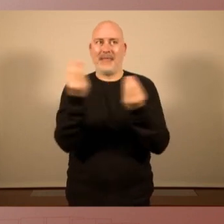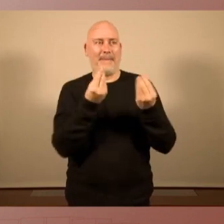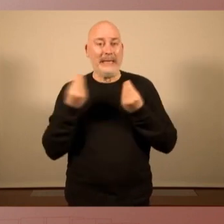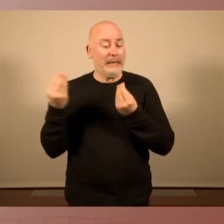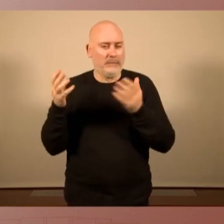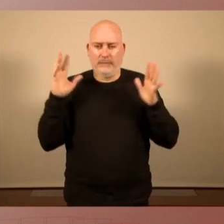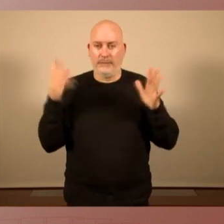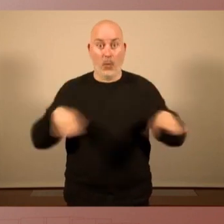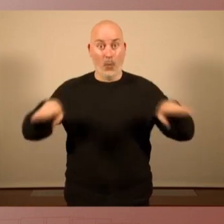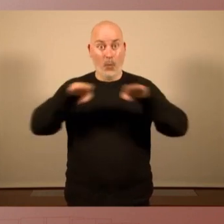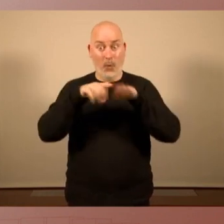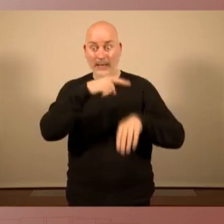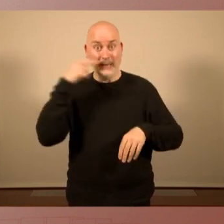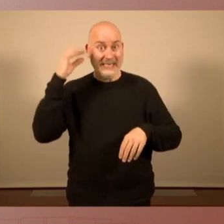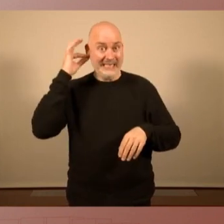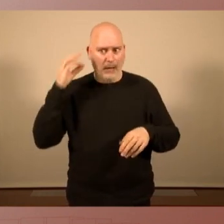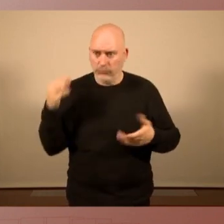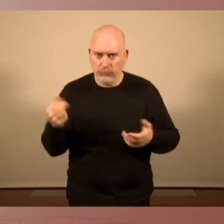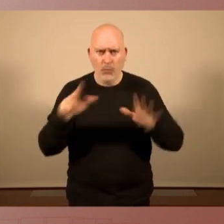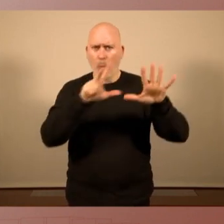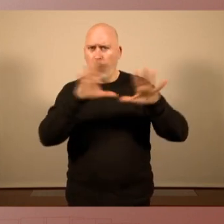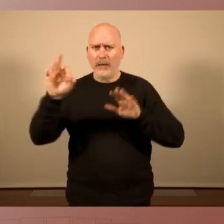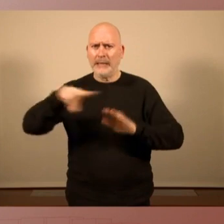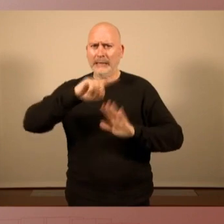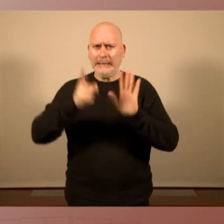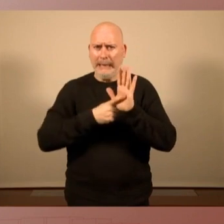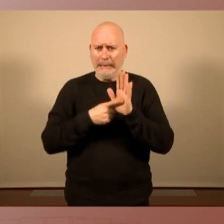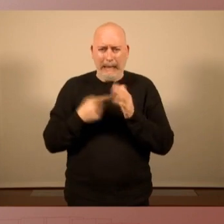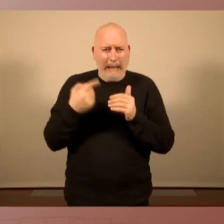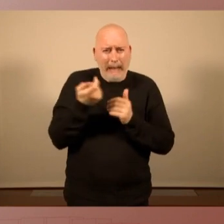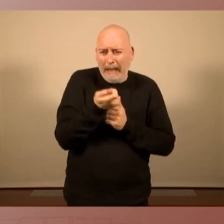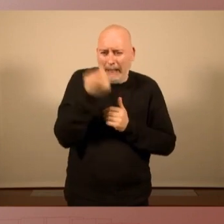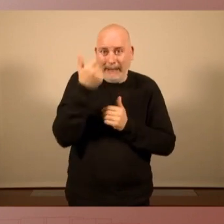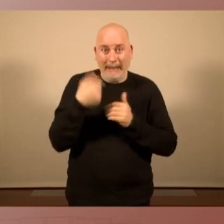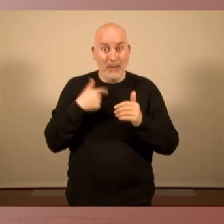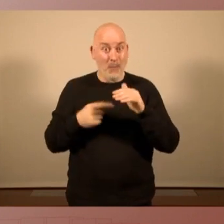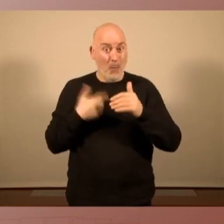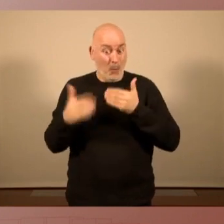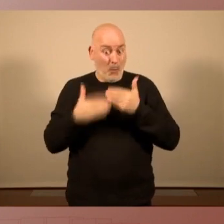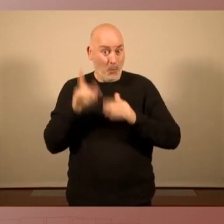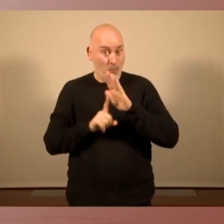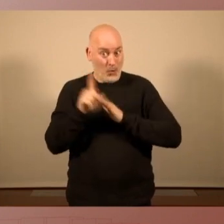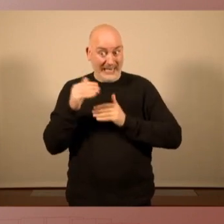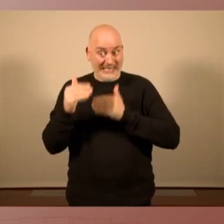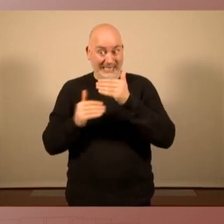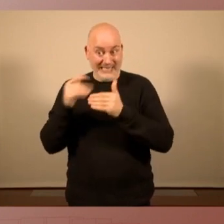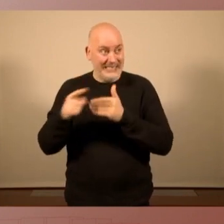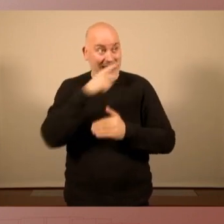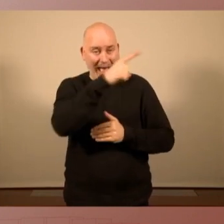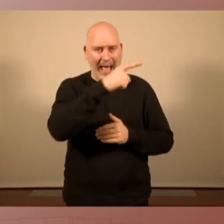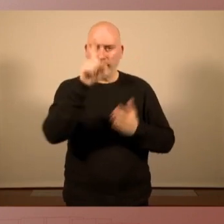gènere. Tenim prop d'una vuitantena de lleis amb un mínim contingut progressista que han estat tombades sistemàticament. I, per tant,